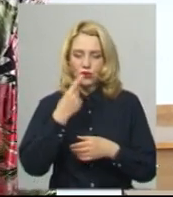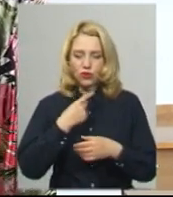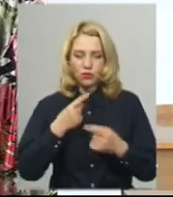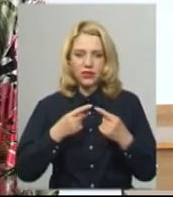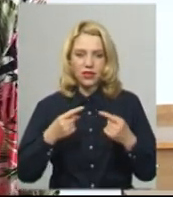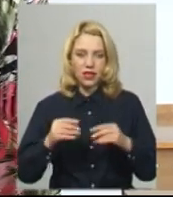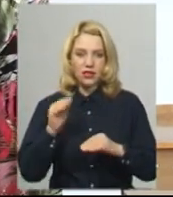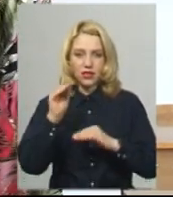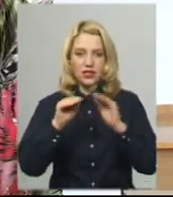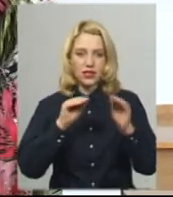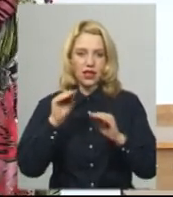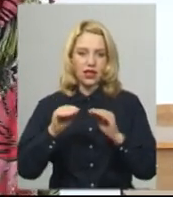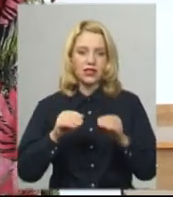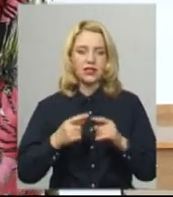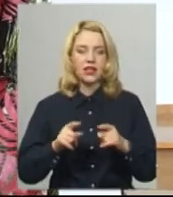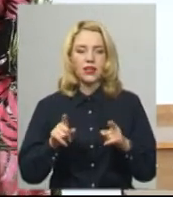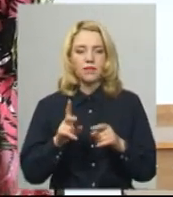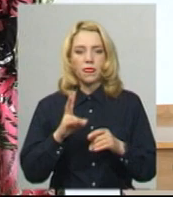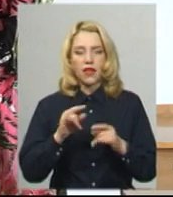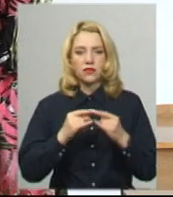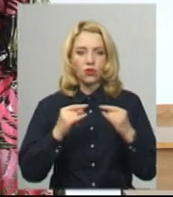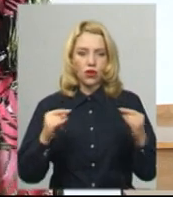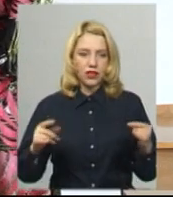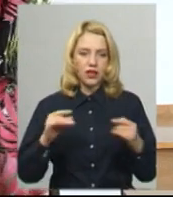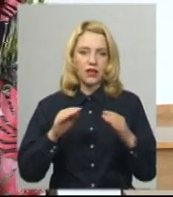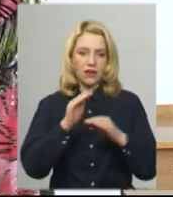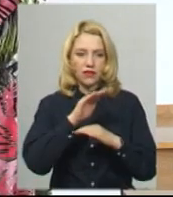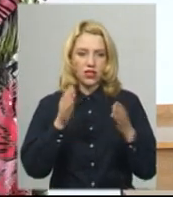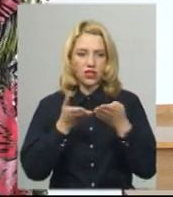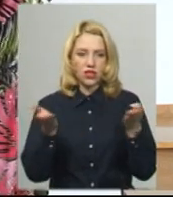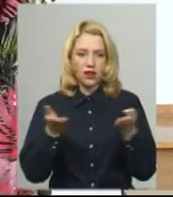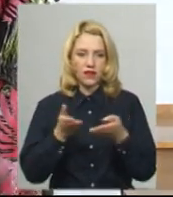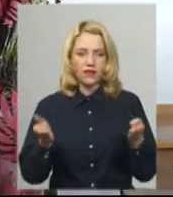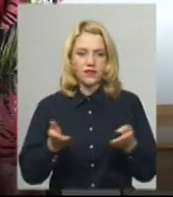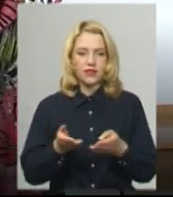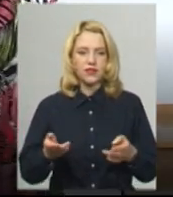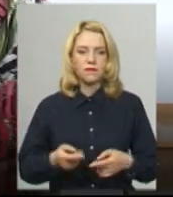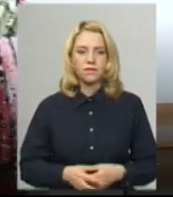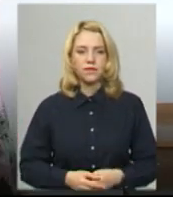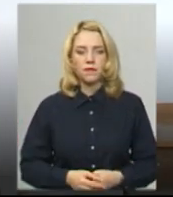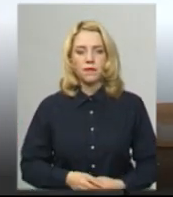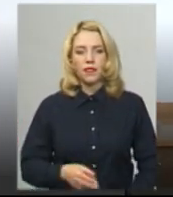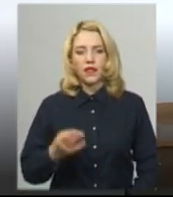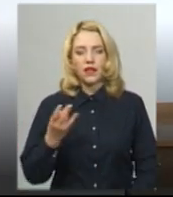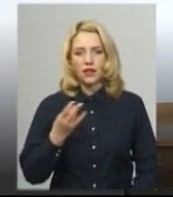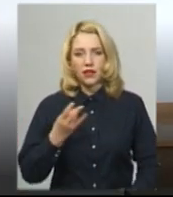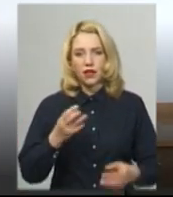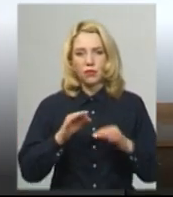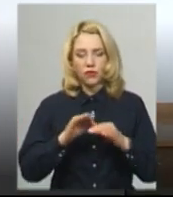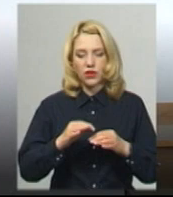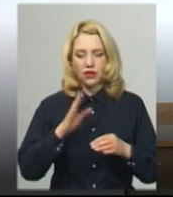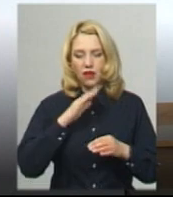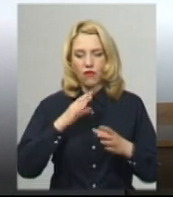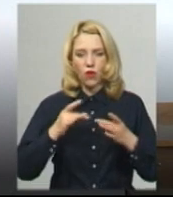верхній моді, так само на столі. Необхідно провести вилоге прибирання з використанням миючих деззасобів